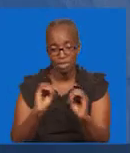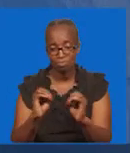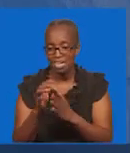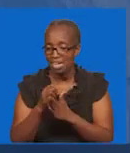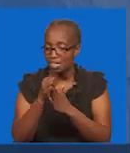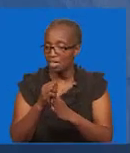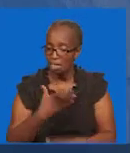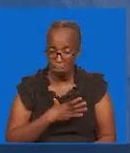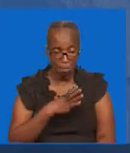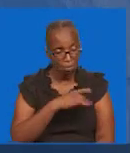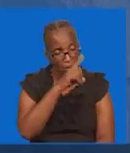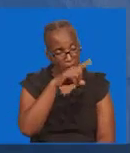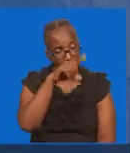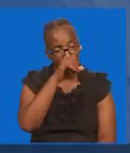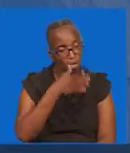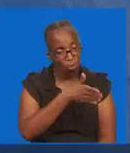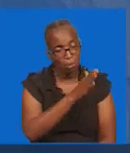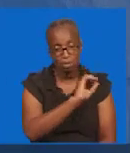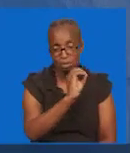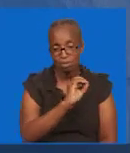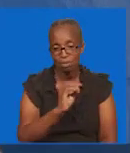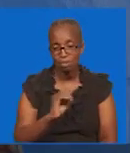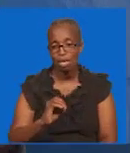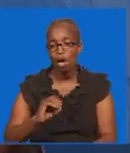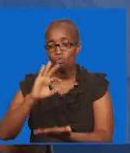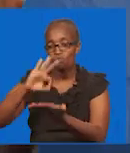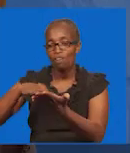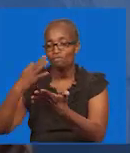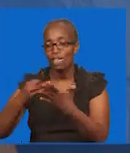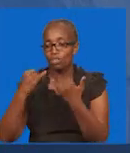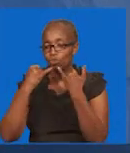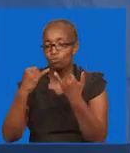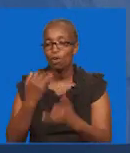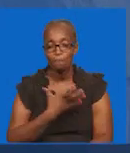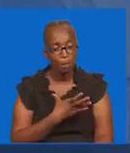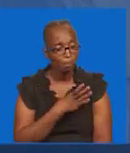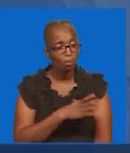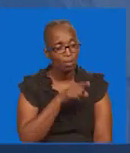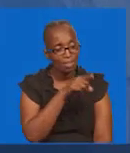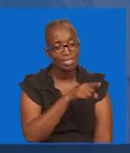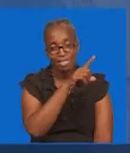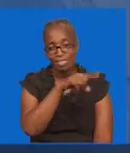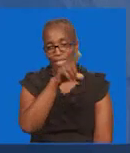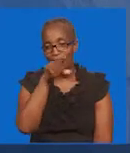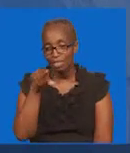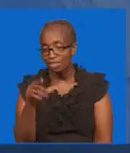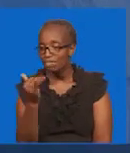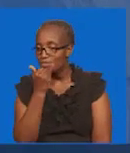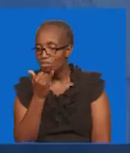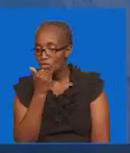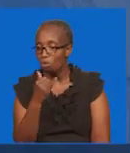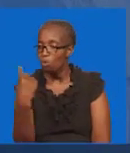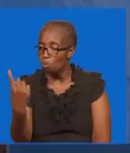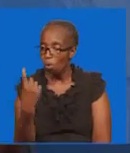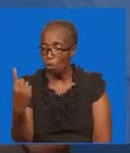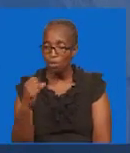We don't want to Gun the people On the right way We don't want to Tell people This is not right We are just Tunawapigia makofi